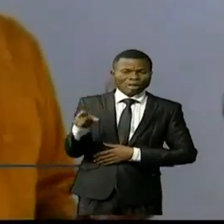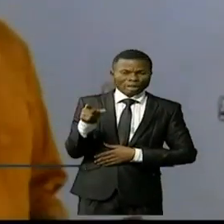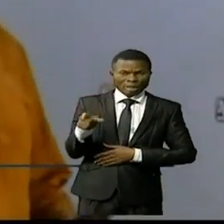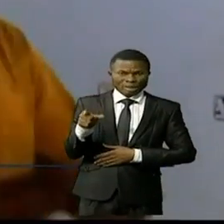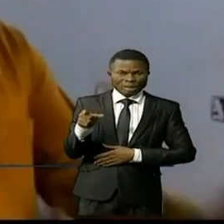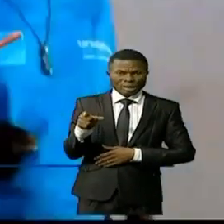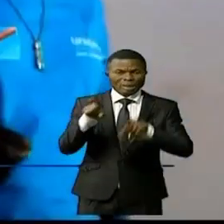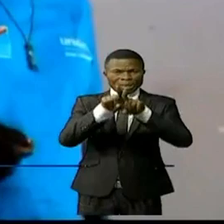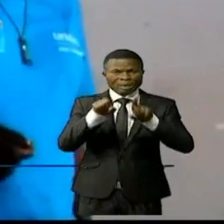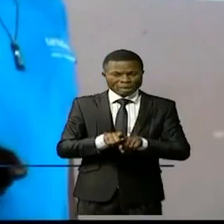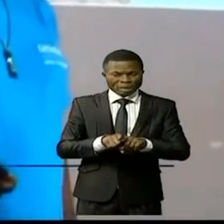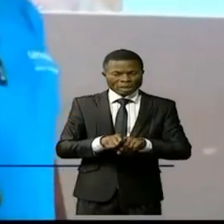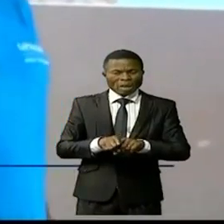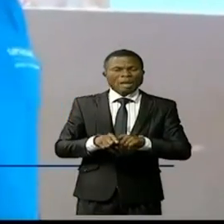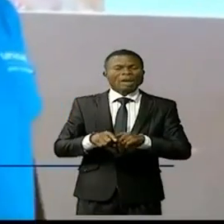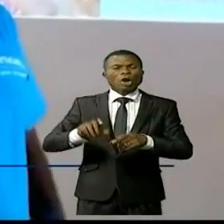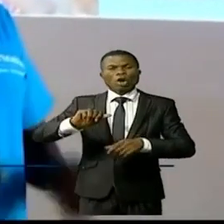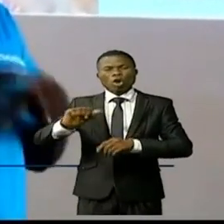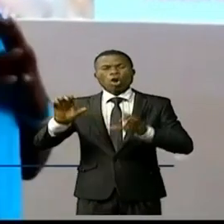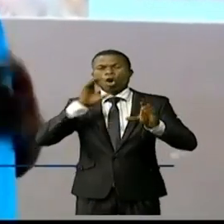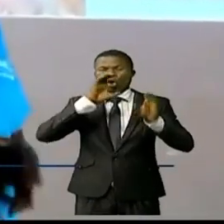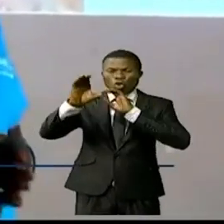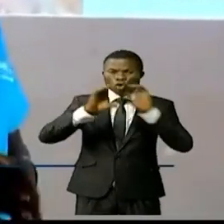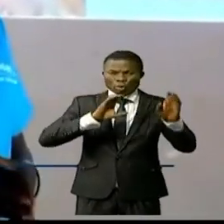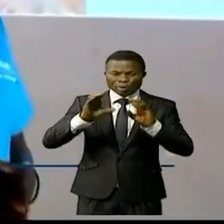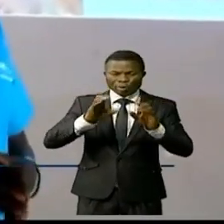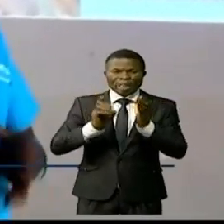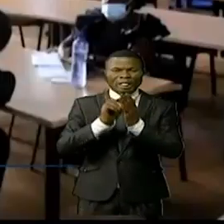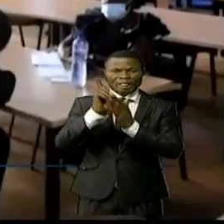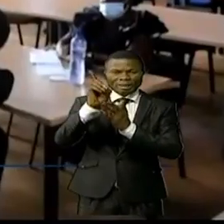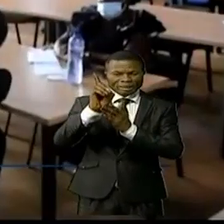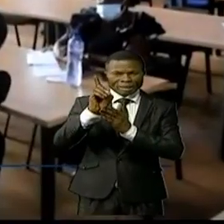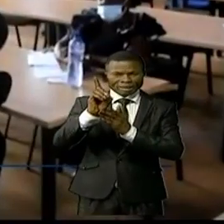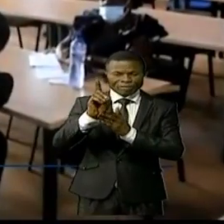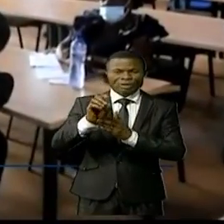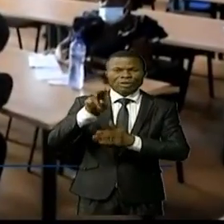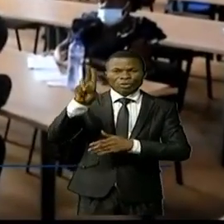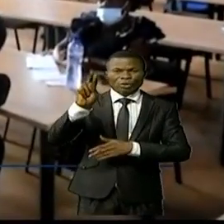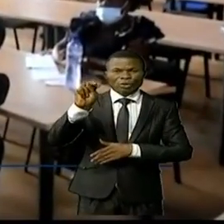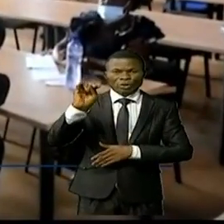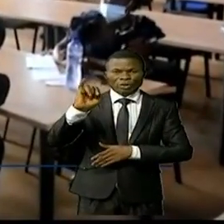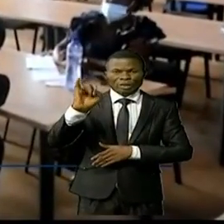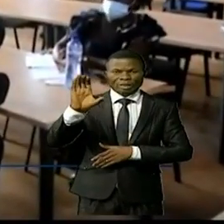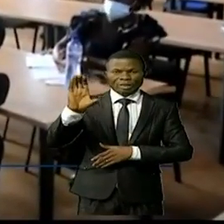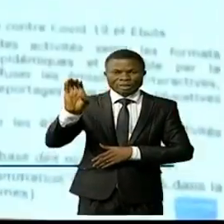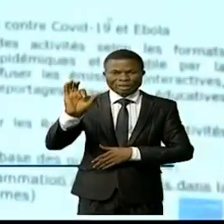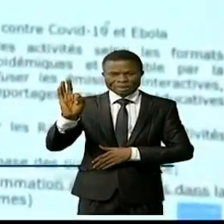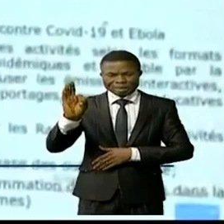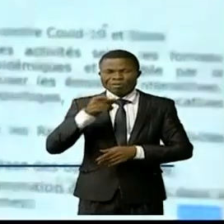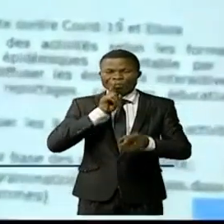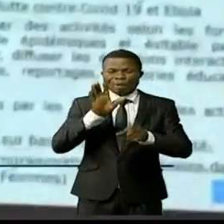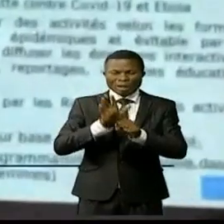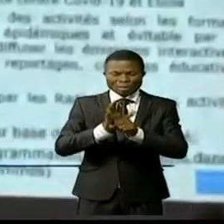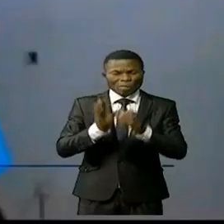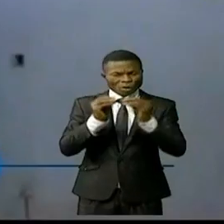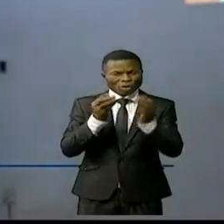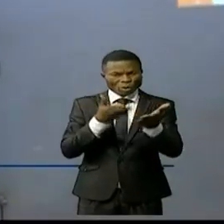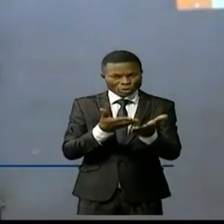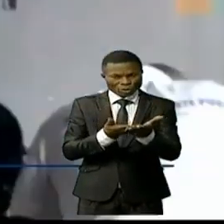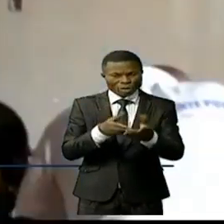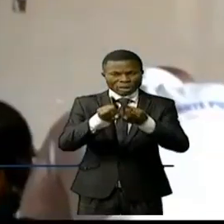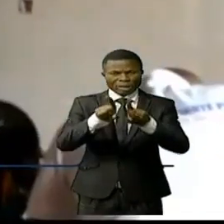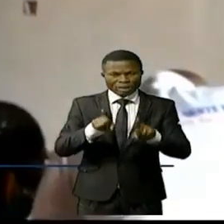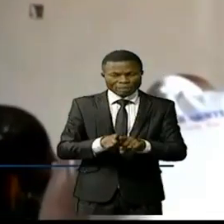ainsi que les points focales, communication pour le développement de l'UNICEF sont revenus tour à tour sur l'importance de cette rencontre ainsi que